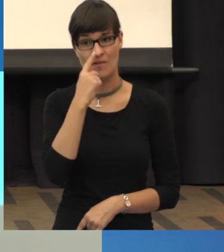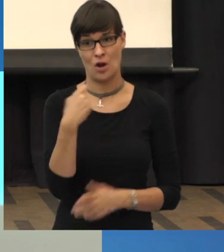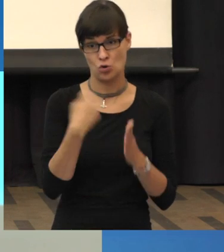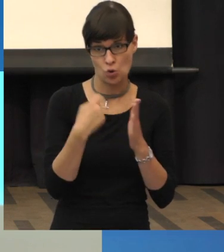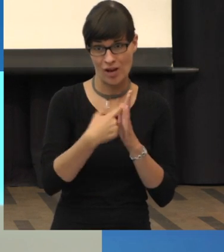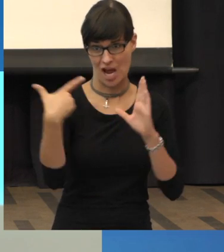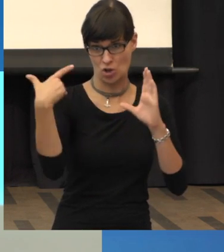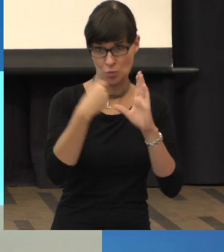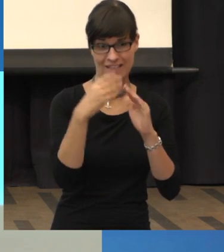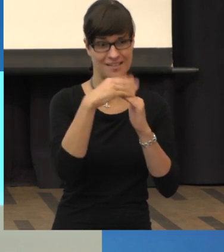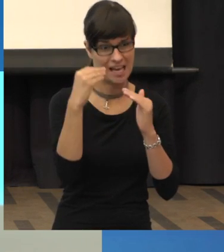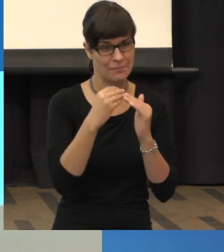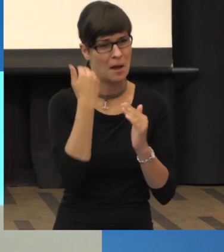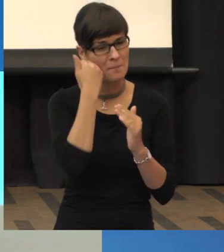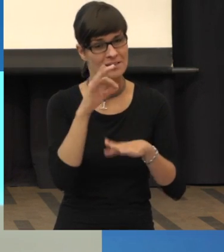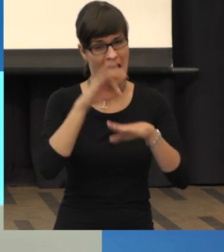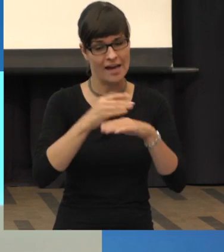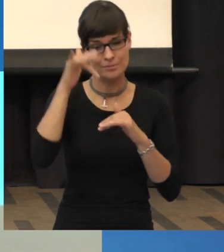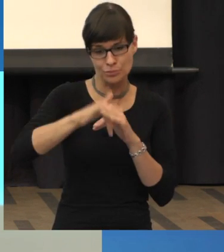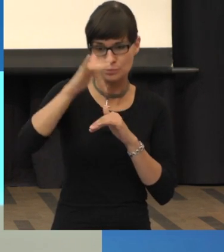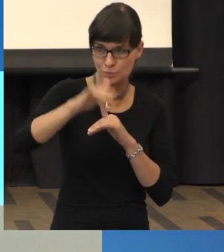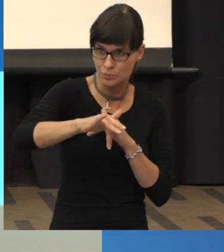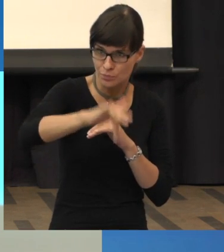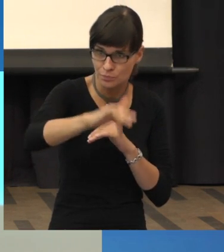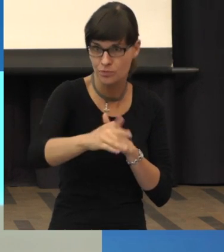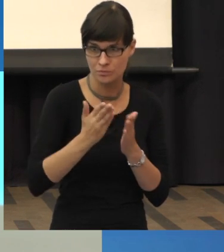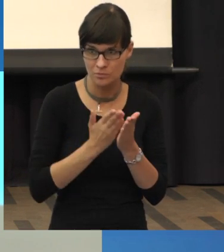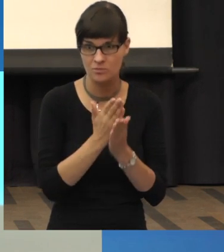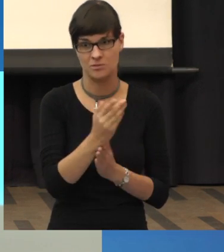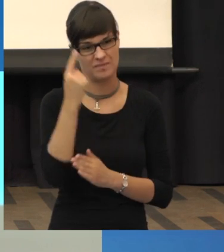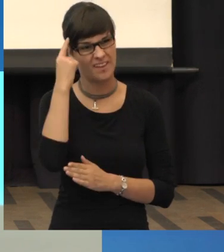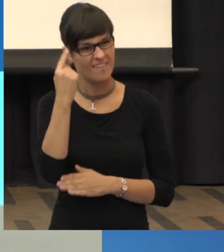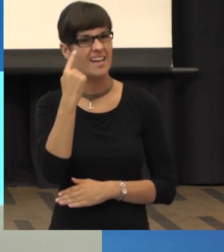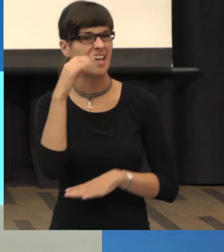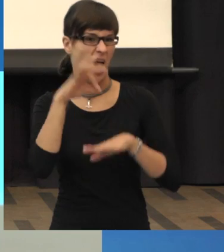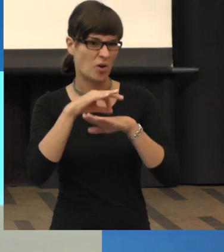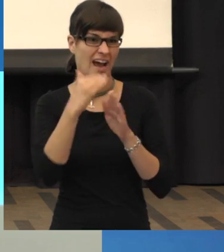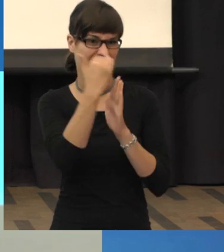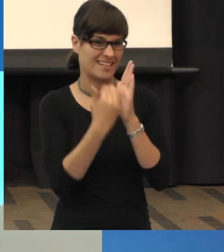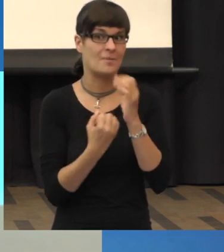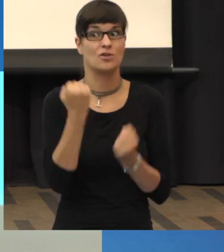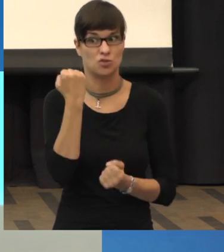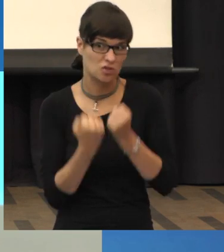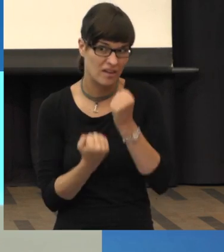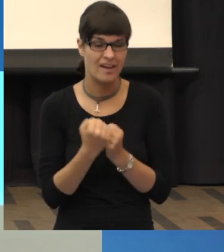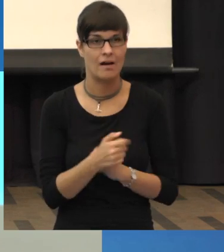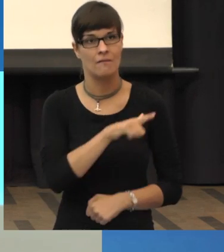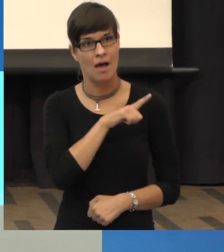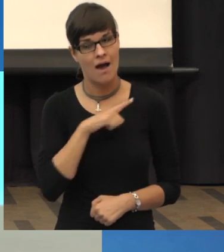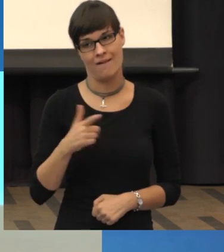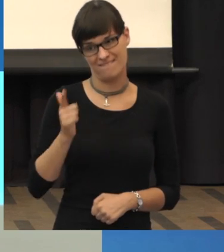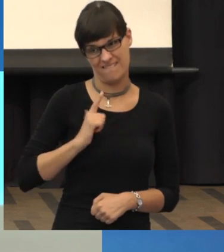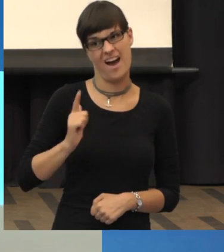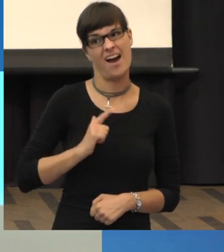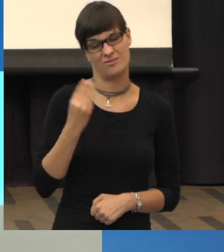regelmäßig zum Arzt gehen und auch, wobei ich weiß, es ist sehr schwierig für Sie, dann einen Termin zu kriegen. Aber das ist ein anderes Thema. Aber wichtig ist